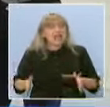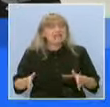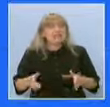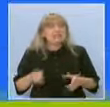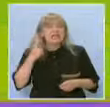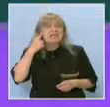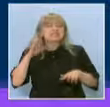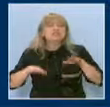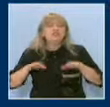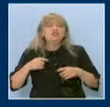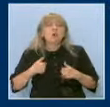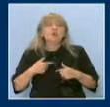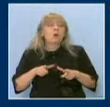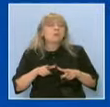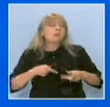мотивацията ни.